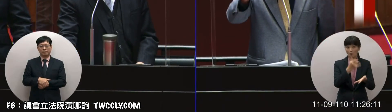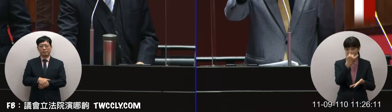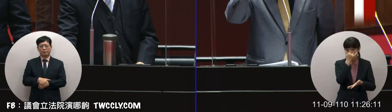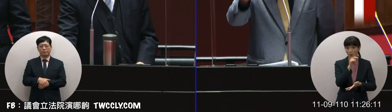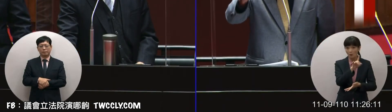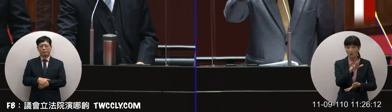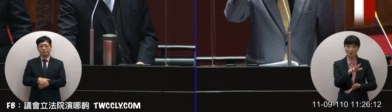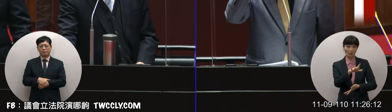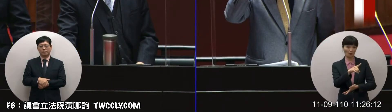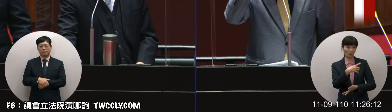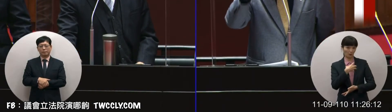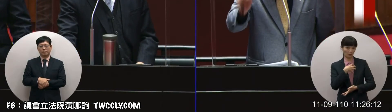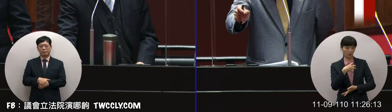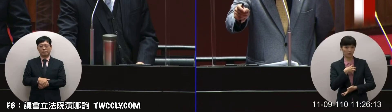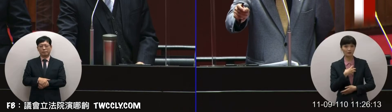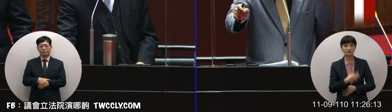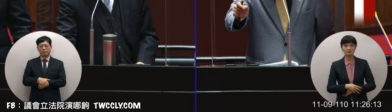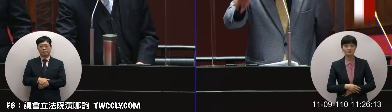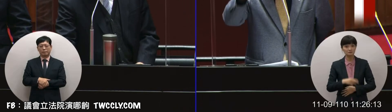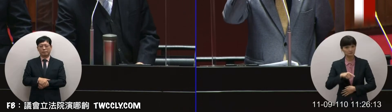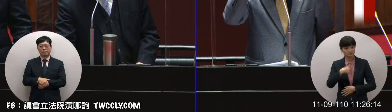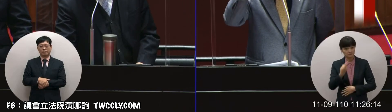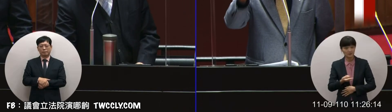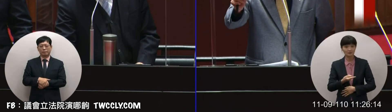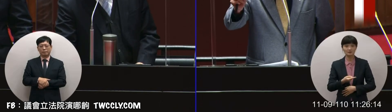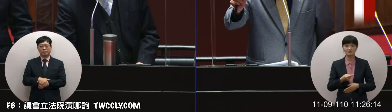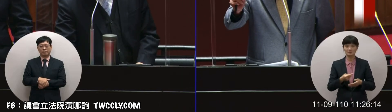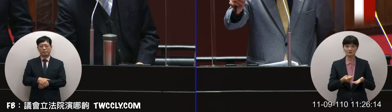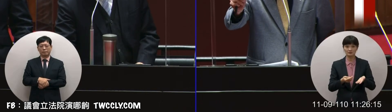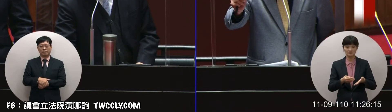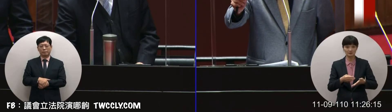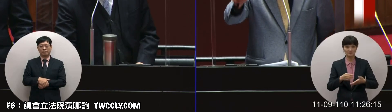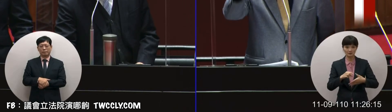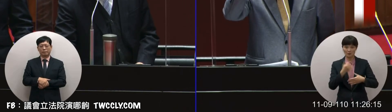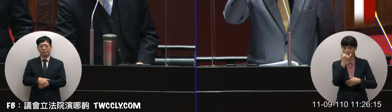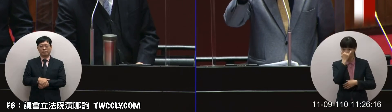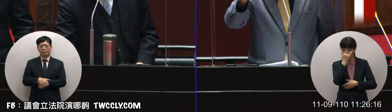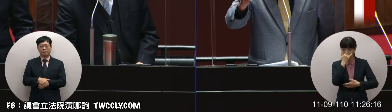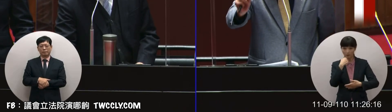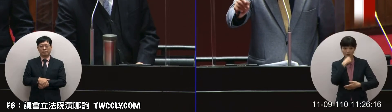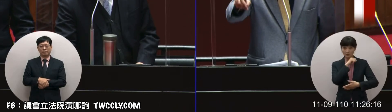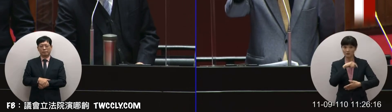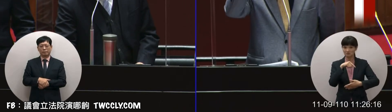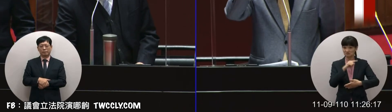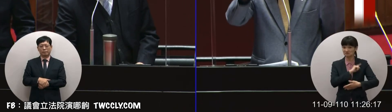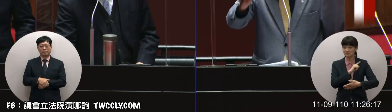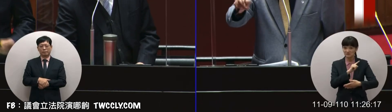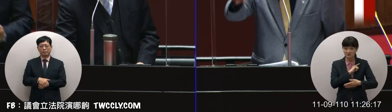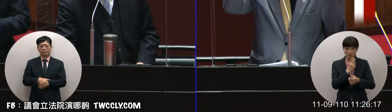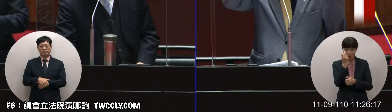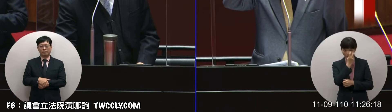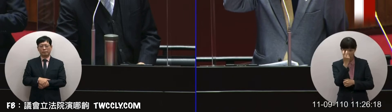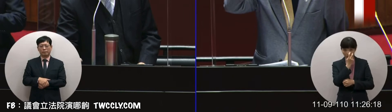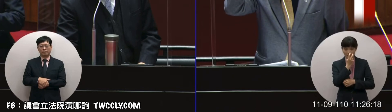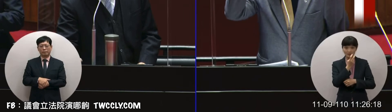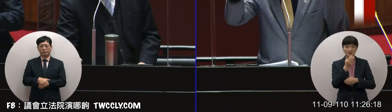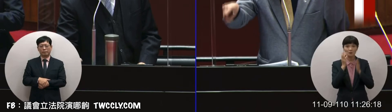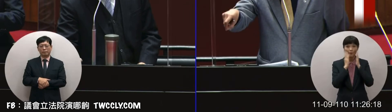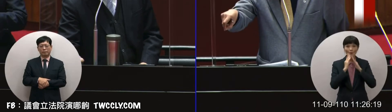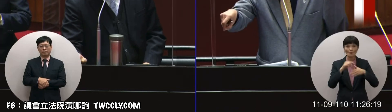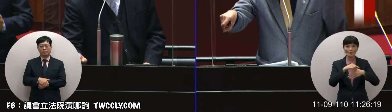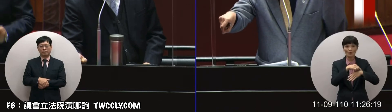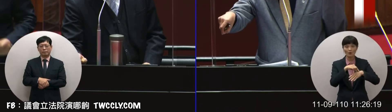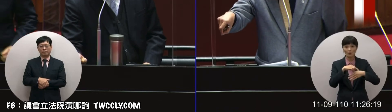要求我們的織肉不要有瘦肉精 要領鹼吃你們為何要用來織來打